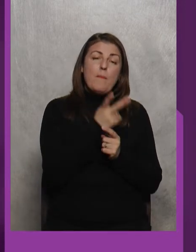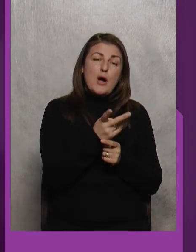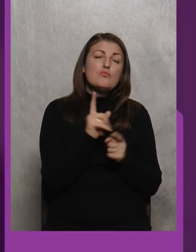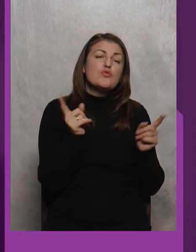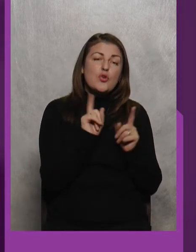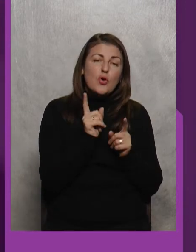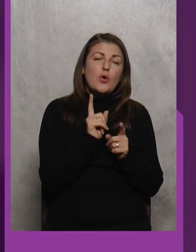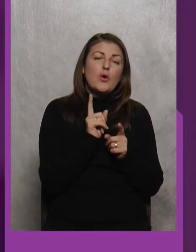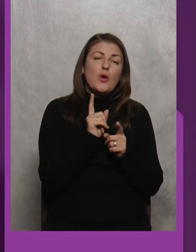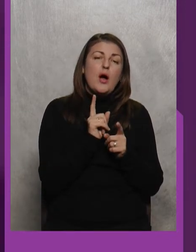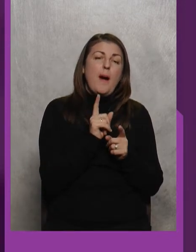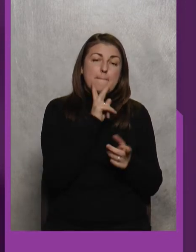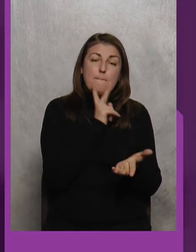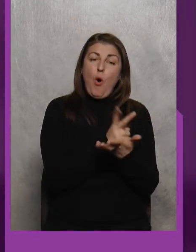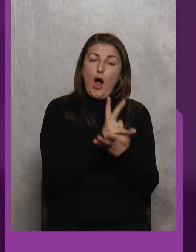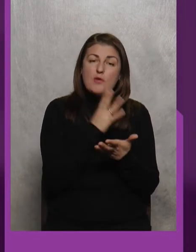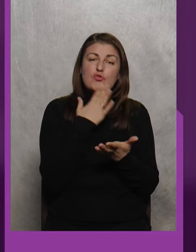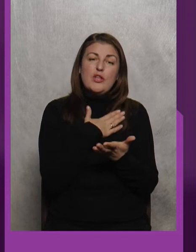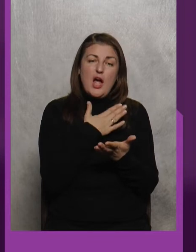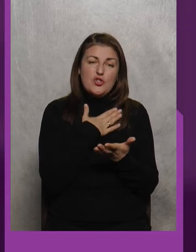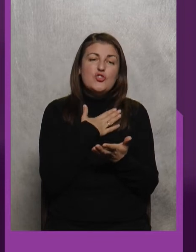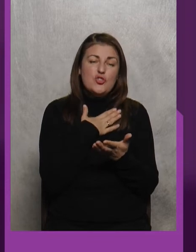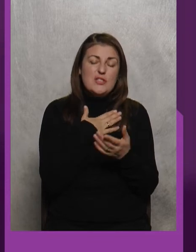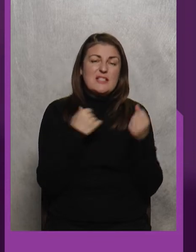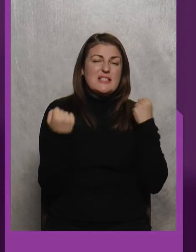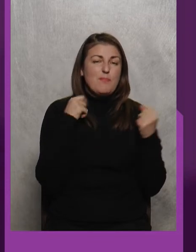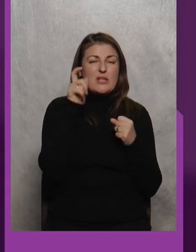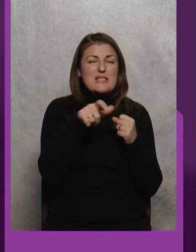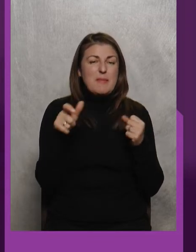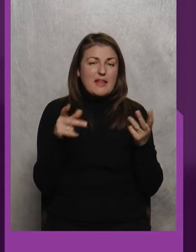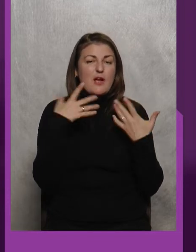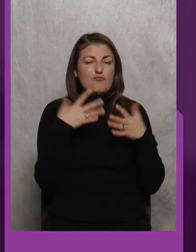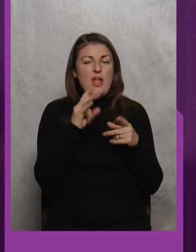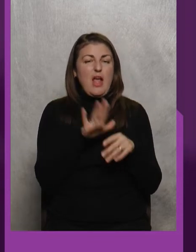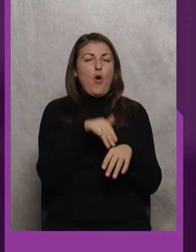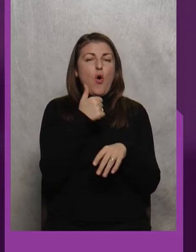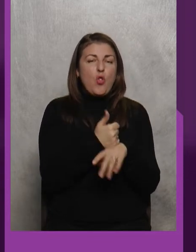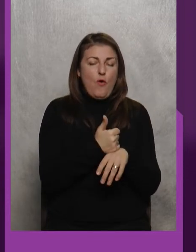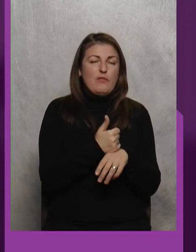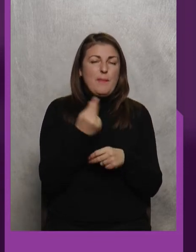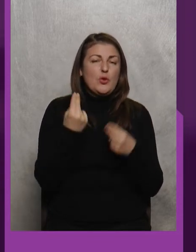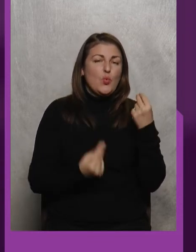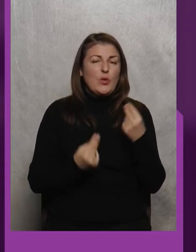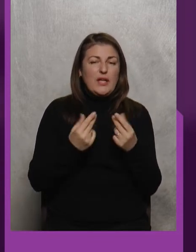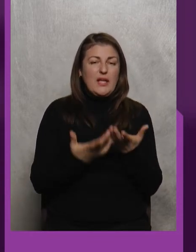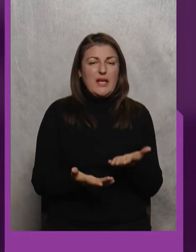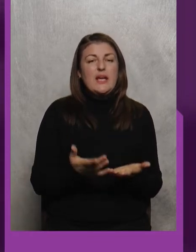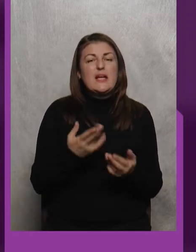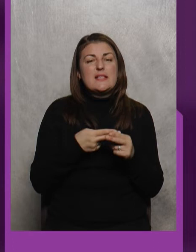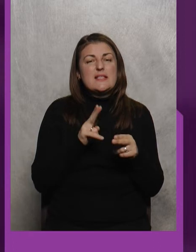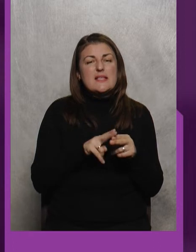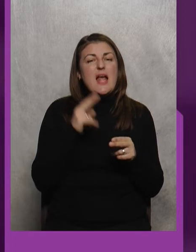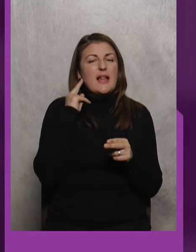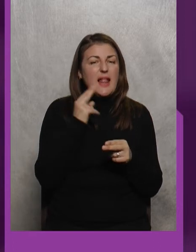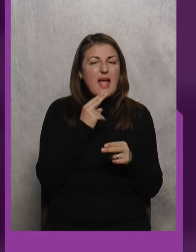що покажуть наші спортсмени Спортсмени вже на головному турнірі Це